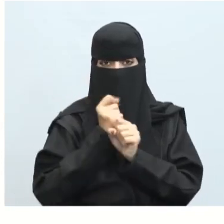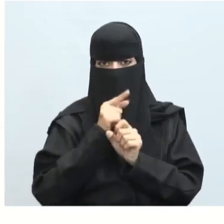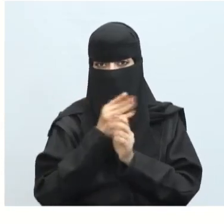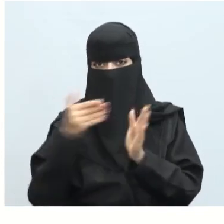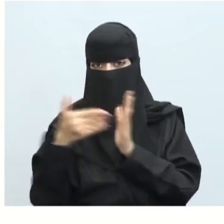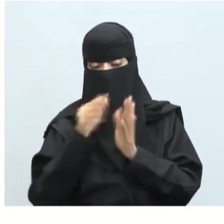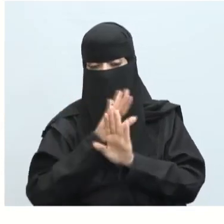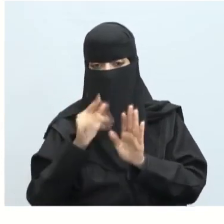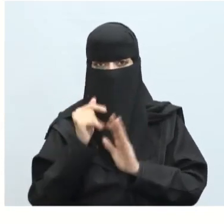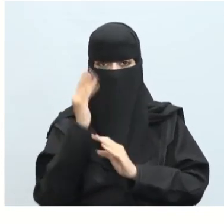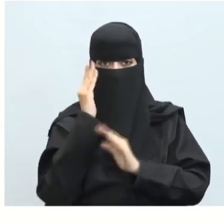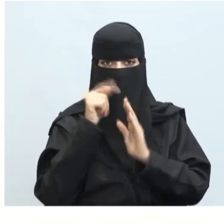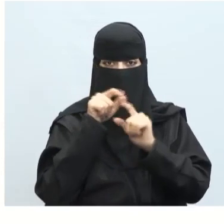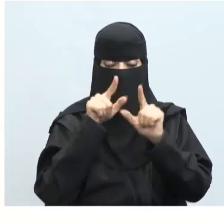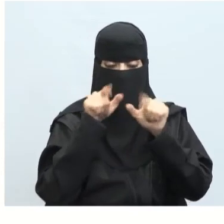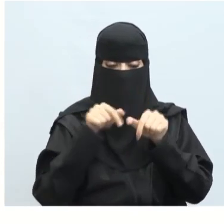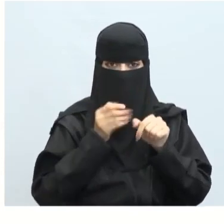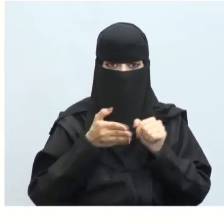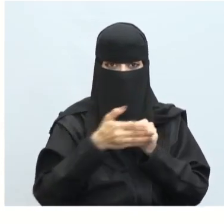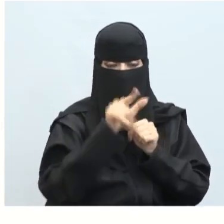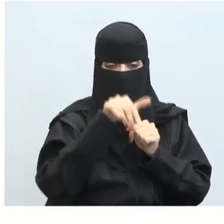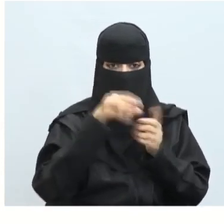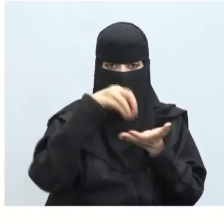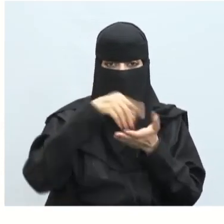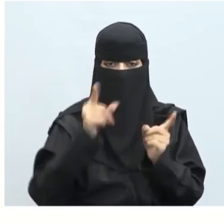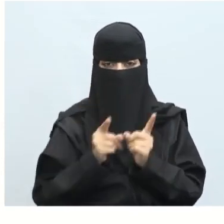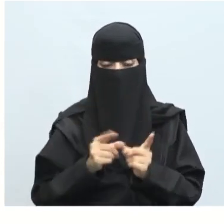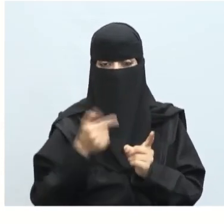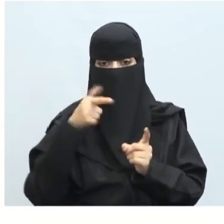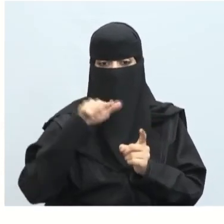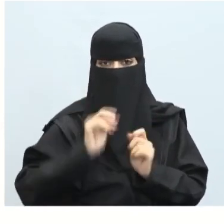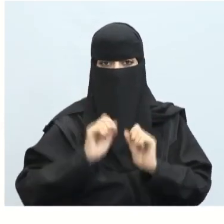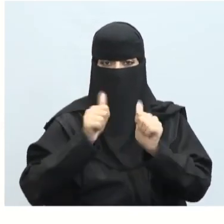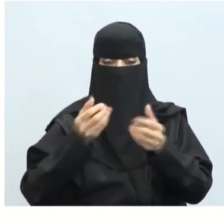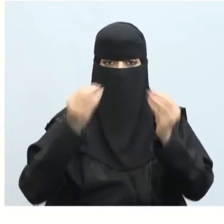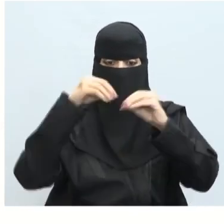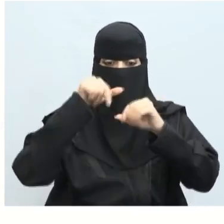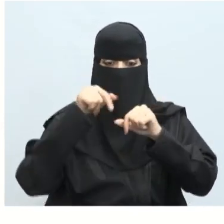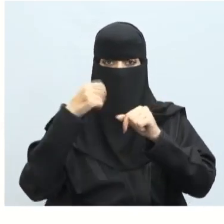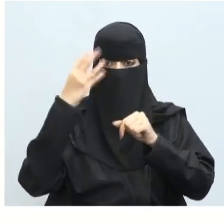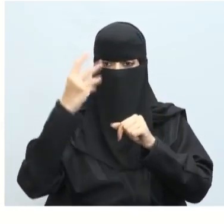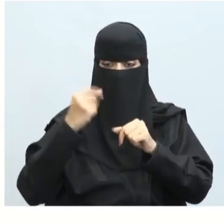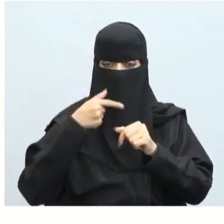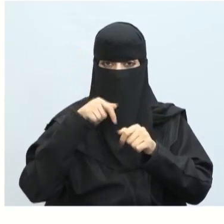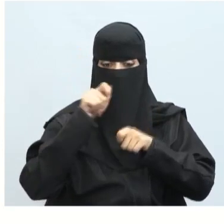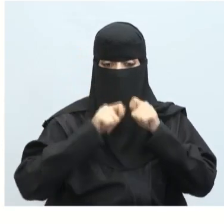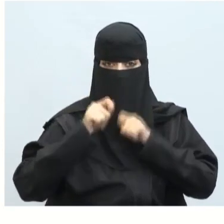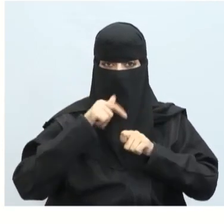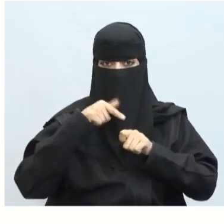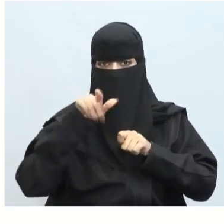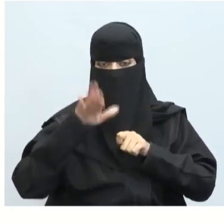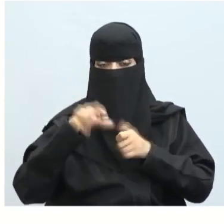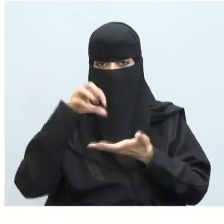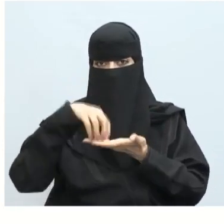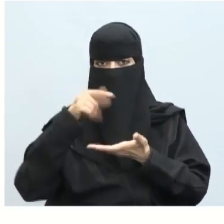النهاية على هاتفك المحمول يظهر مكون الخريطة في موقع المعلمة المحدد وستطيب في الدرس التالي لإحداثيات برمجيا بناء على هذا